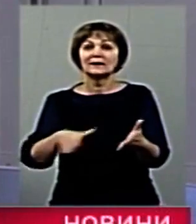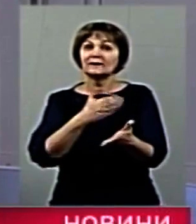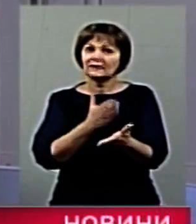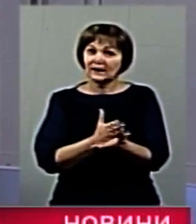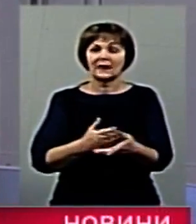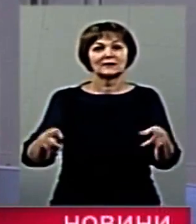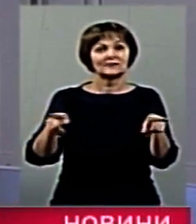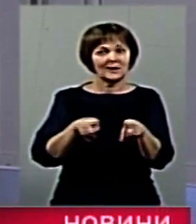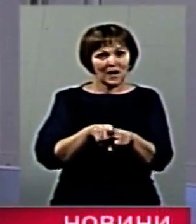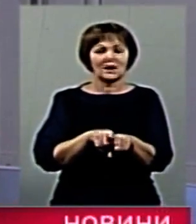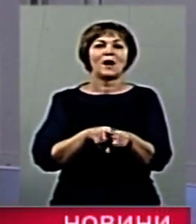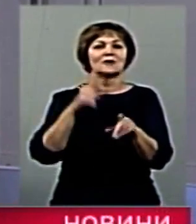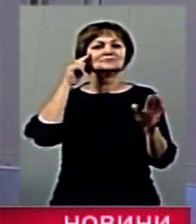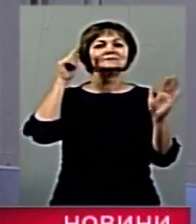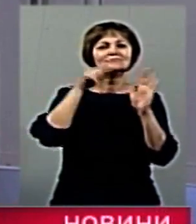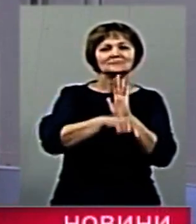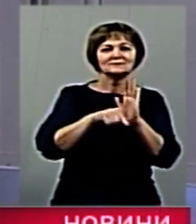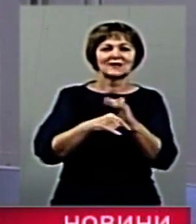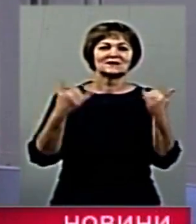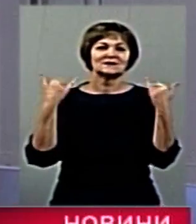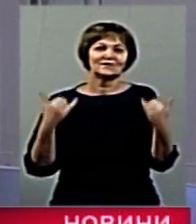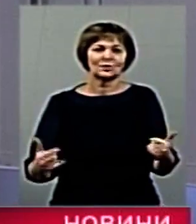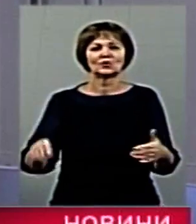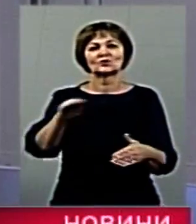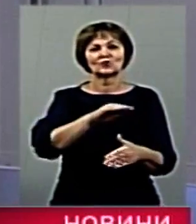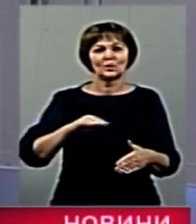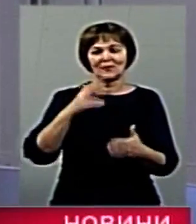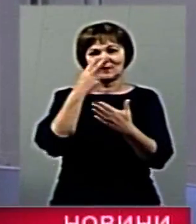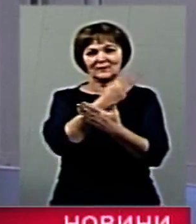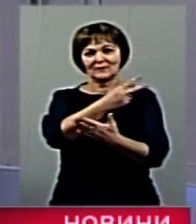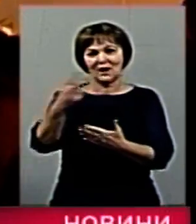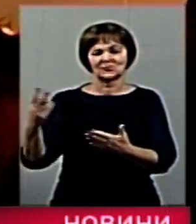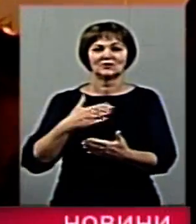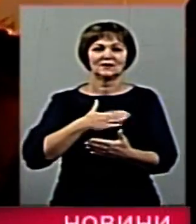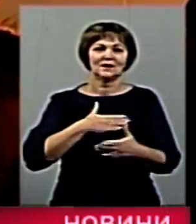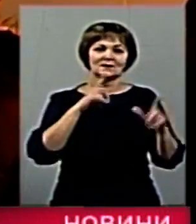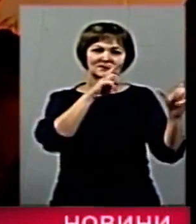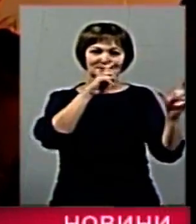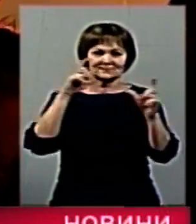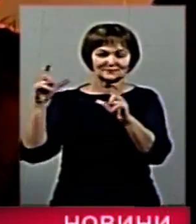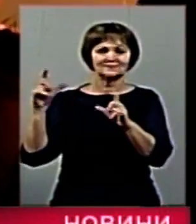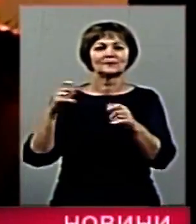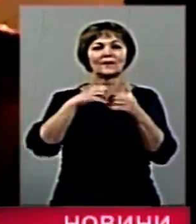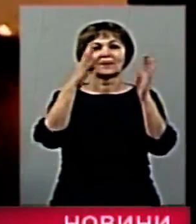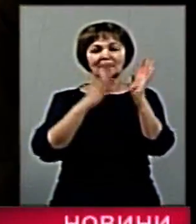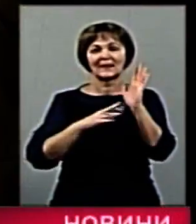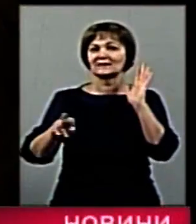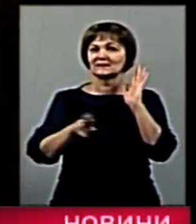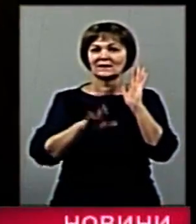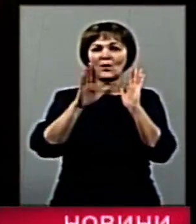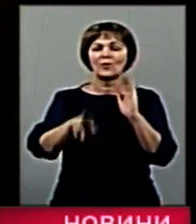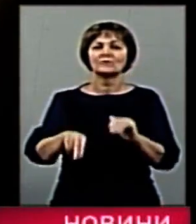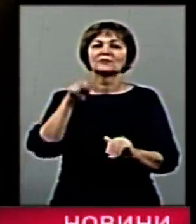Житомирян, як відбувалося сьогоднішнє освячення, бачили і наші кореспонденти. 19 січня у